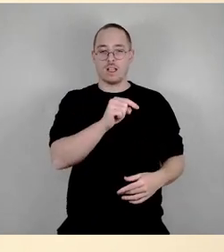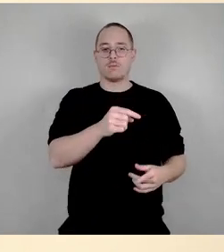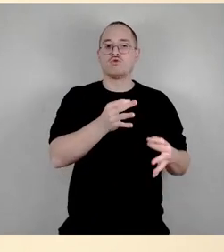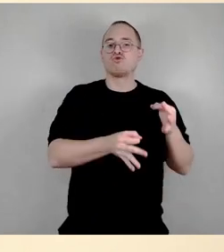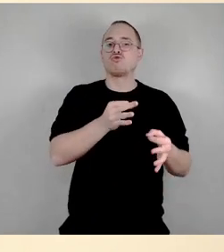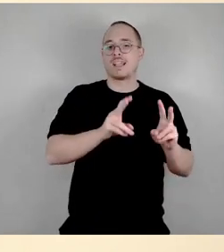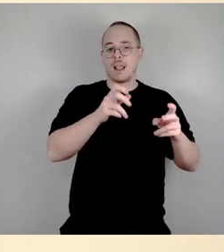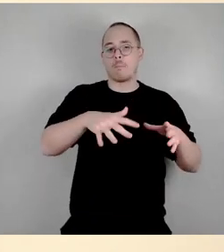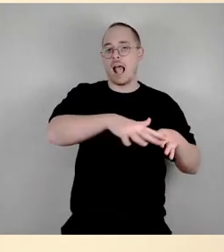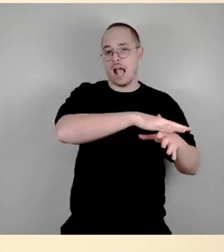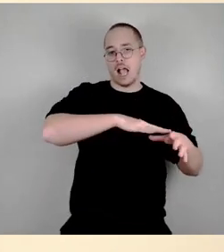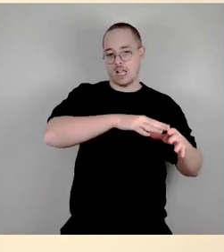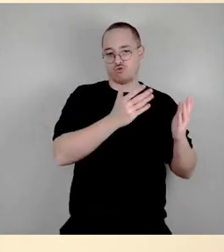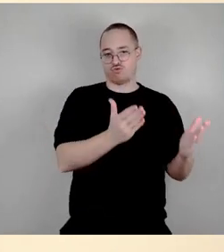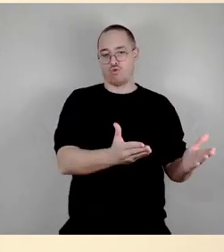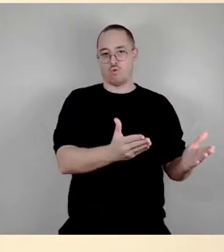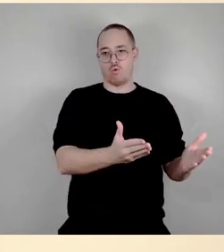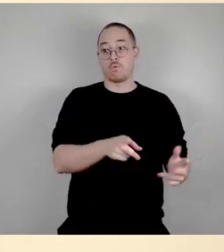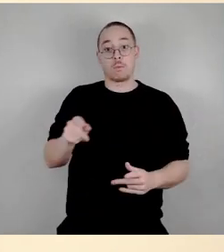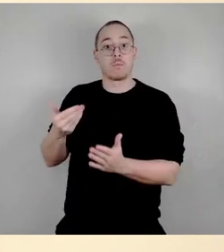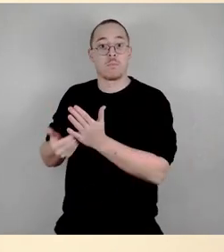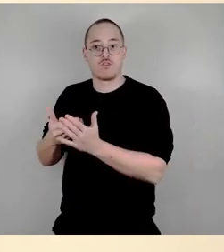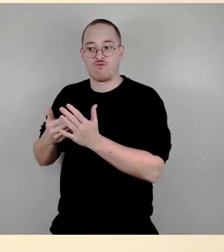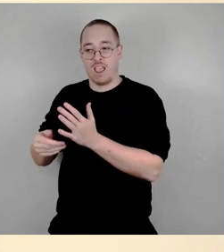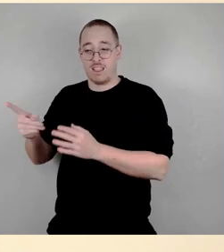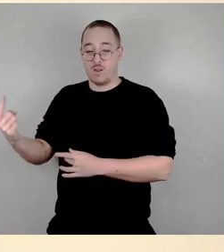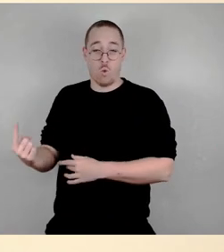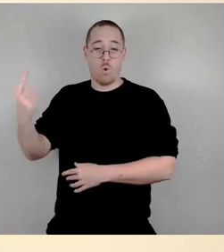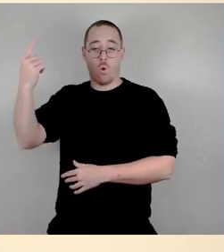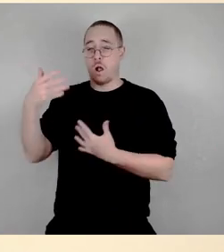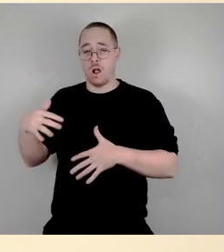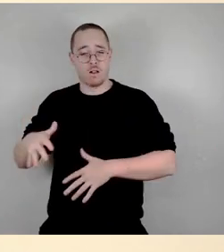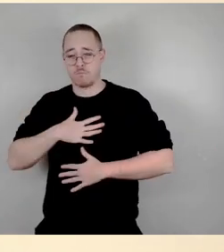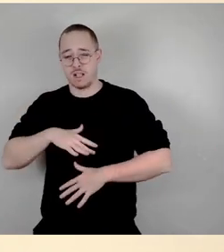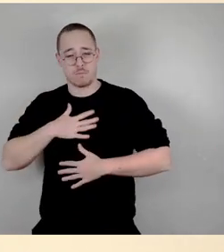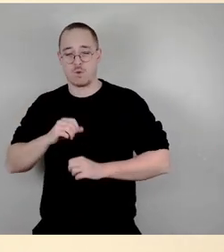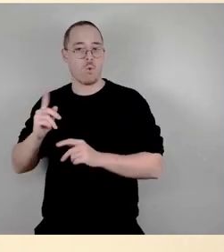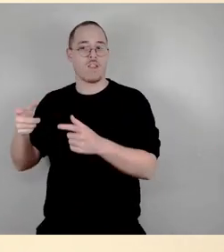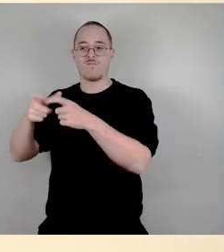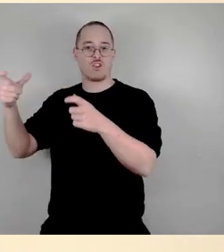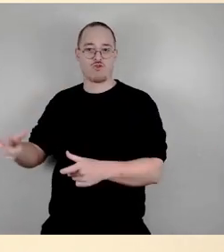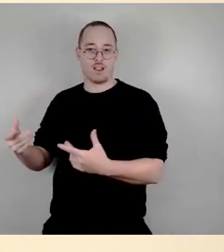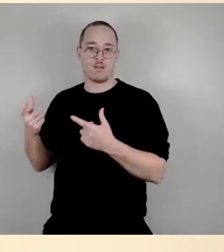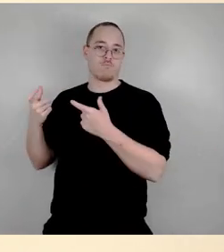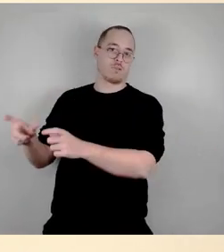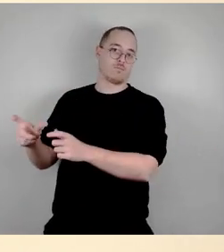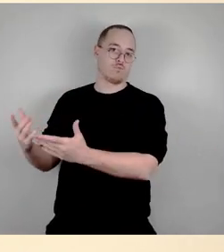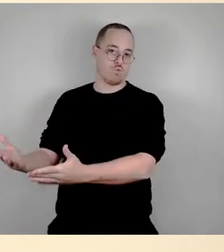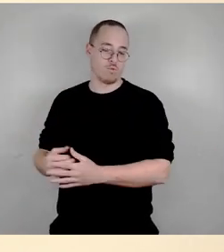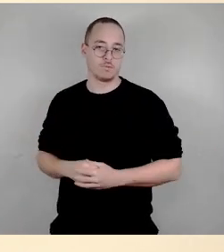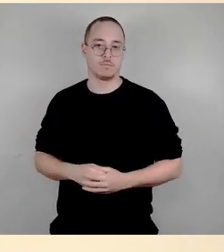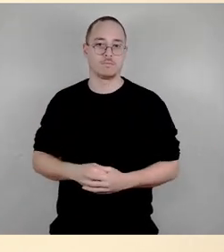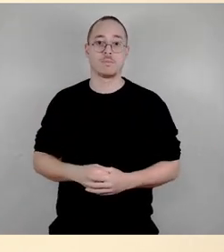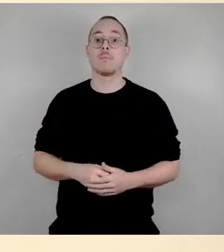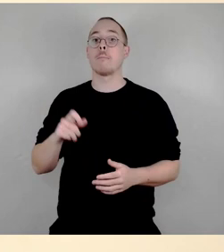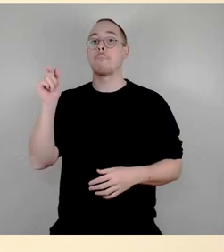ist, dort, wo eben kein Verstärker eingesetzt werden soll. Wir haben eine Mittagspause eingeführt. Wir haben auch durchaus den